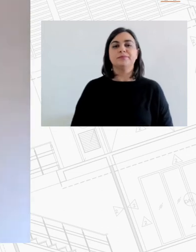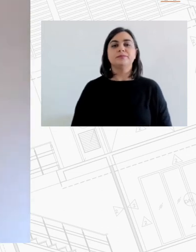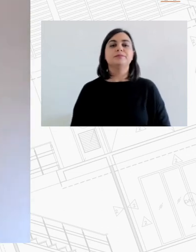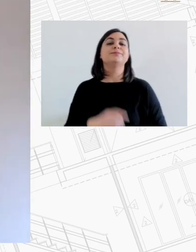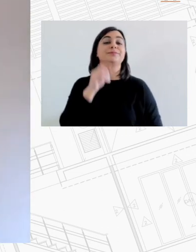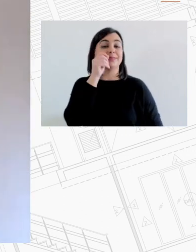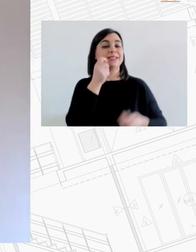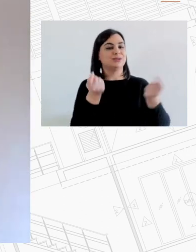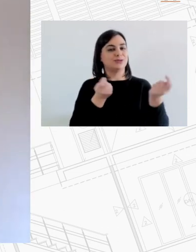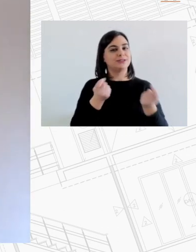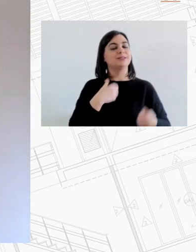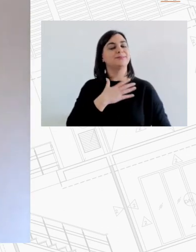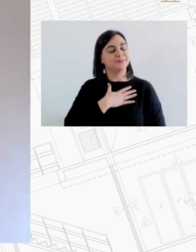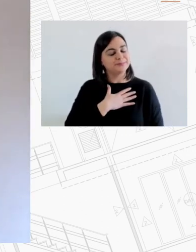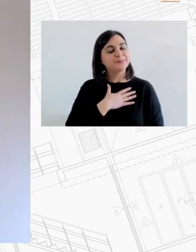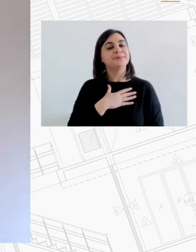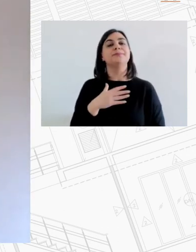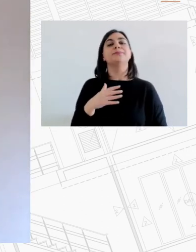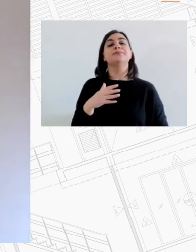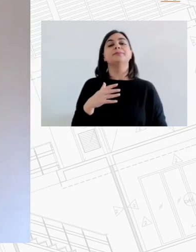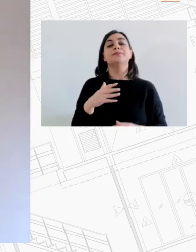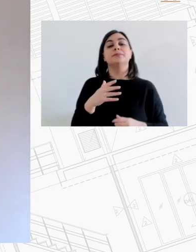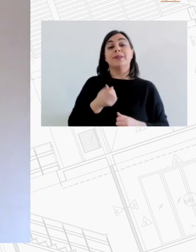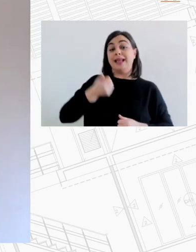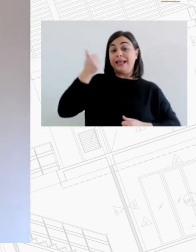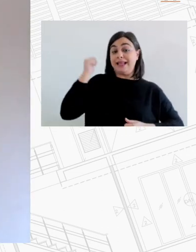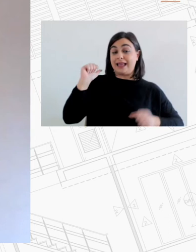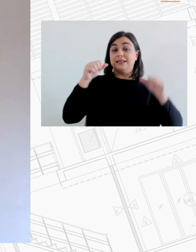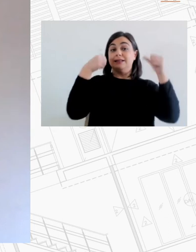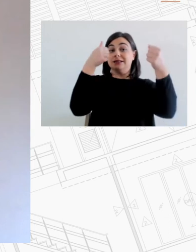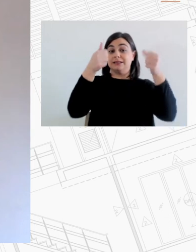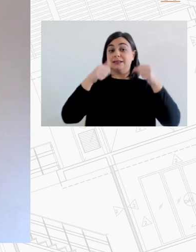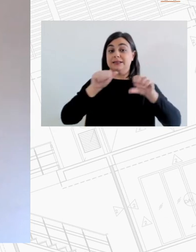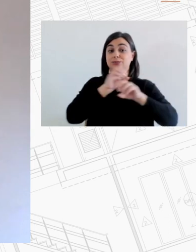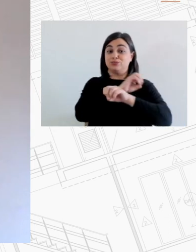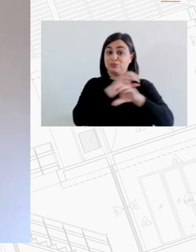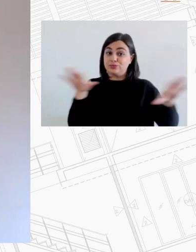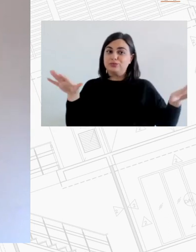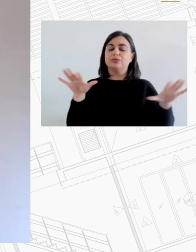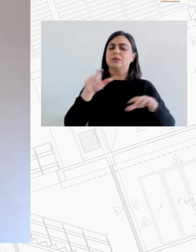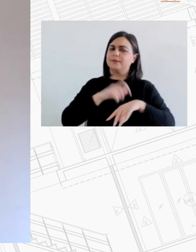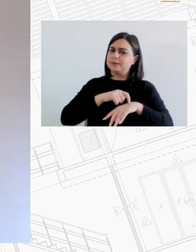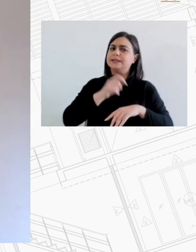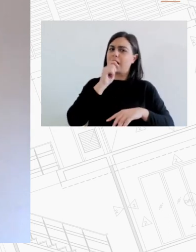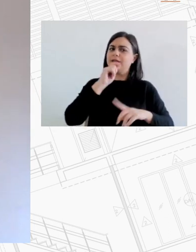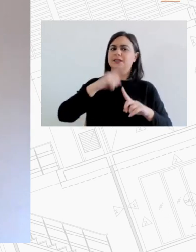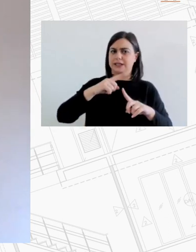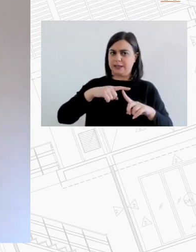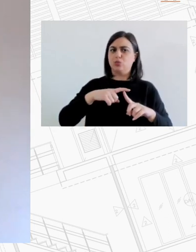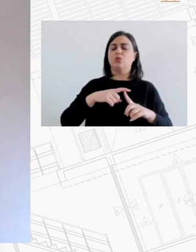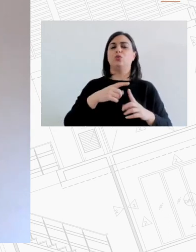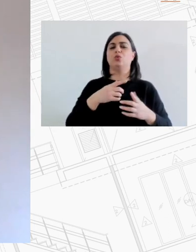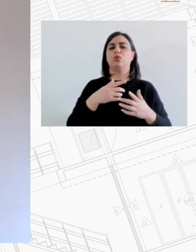Ευχαριστώ κύριε Πουδί ανακοινώθηκε χθες ενώπιση του συνεδρίου σε συνέδεξη του τύπου που έγινε ο Φορέας